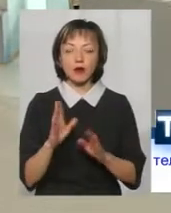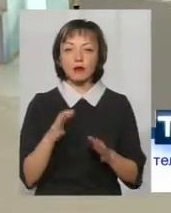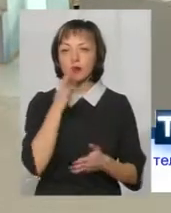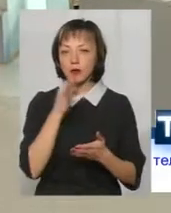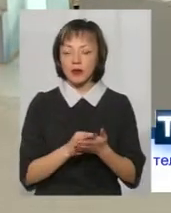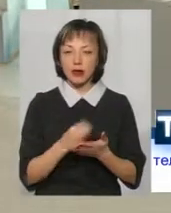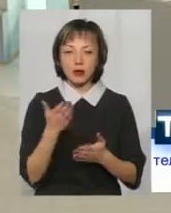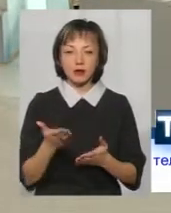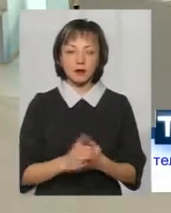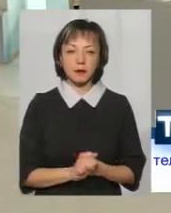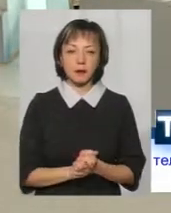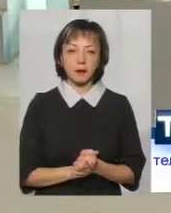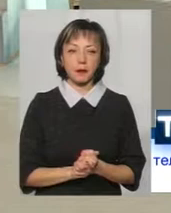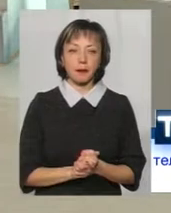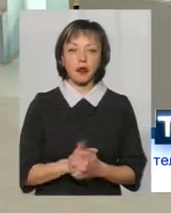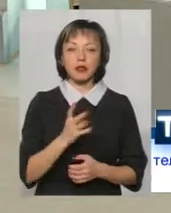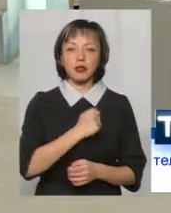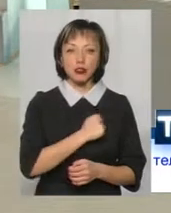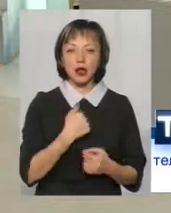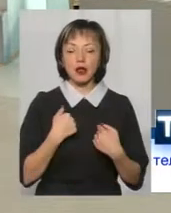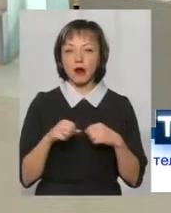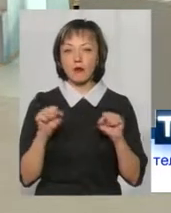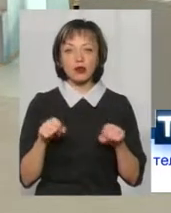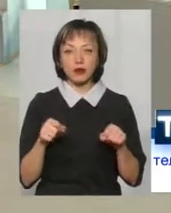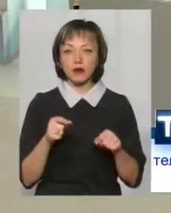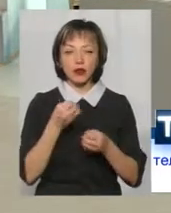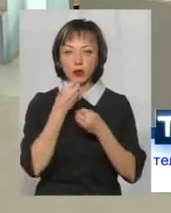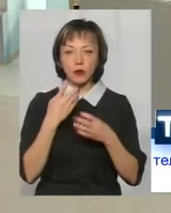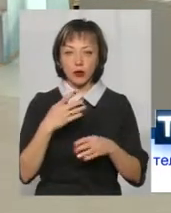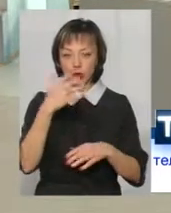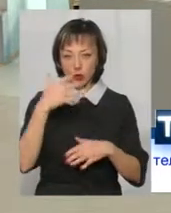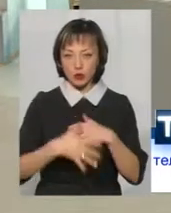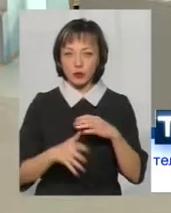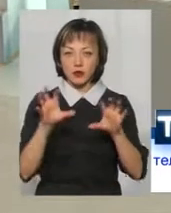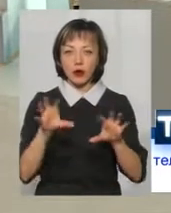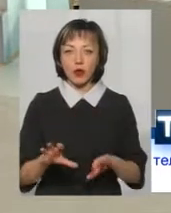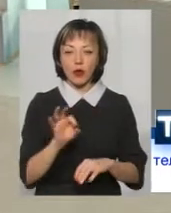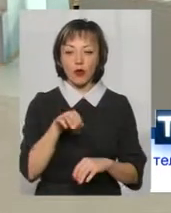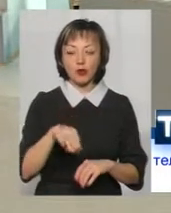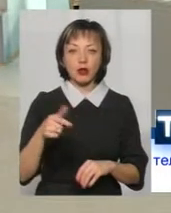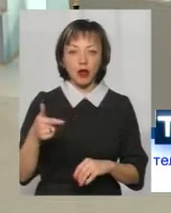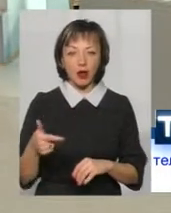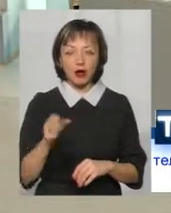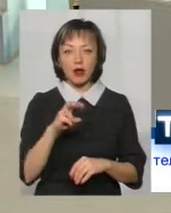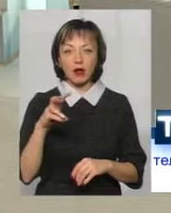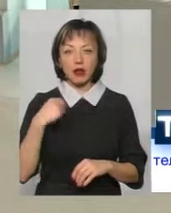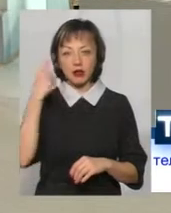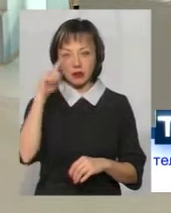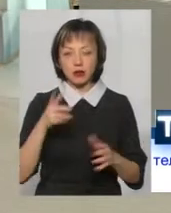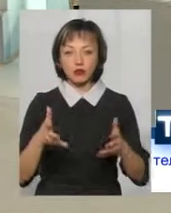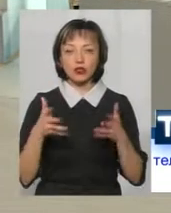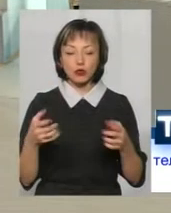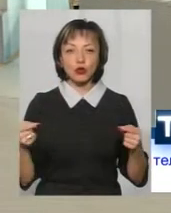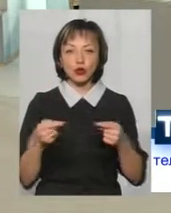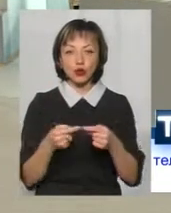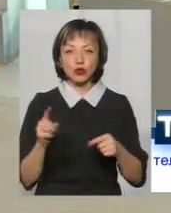їх відповідальність? На жаль, я, можливо, недобре розумію законодавство об'єднаних територіальних громад, але я знаю чітко і